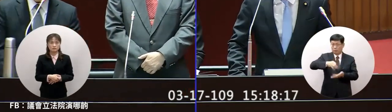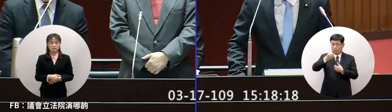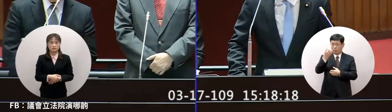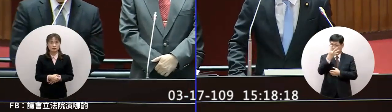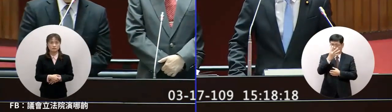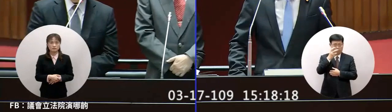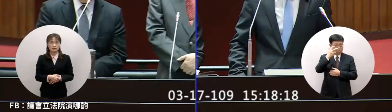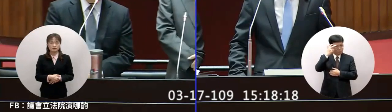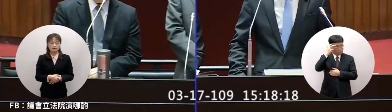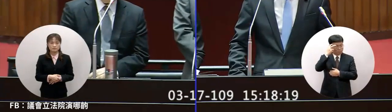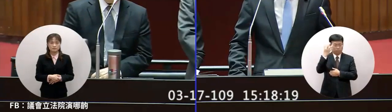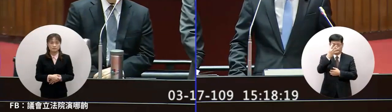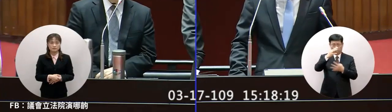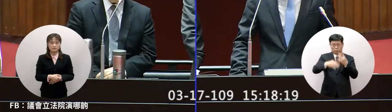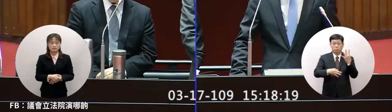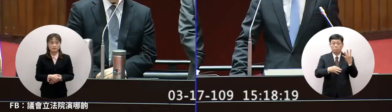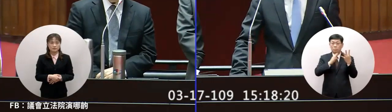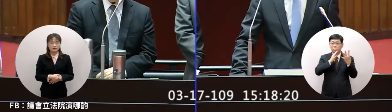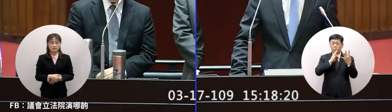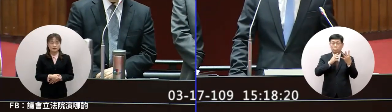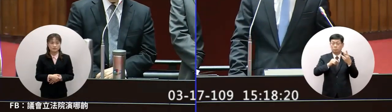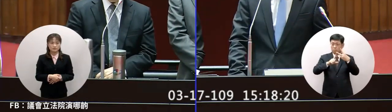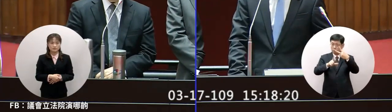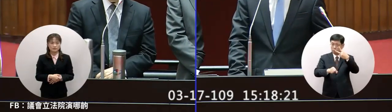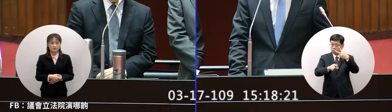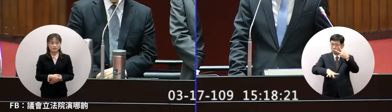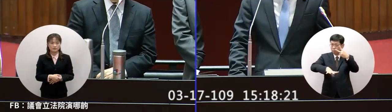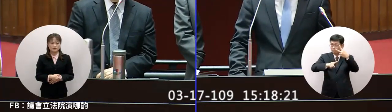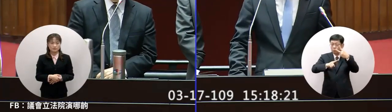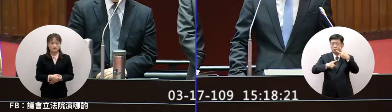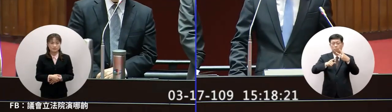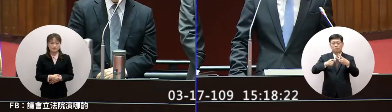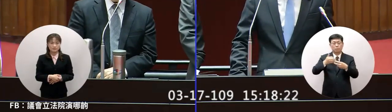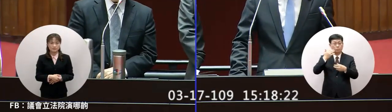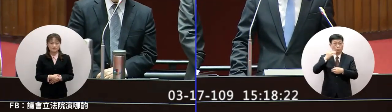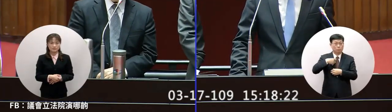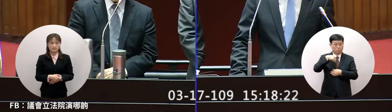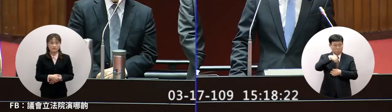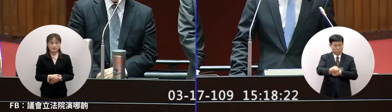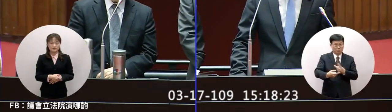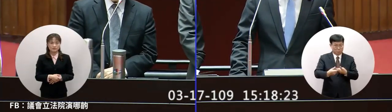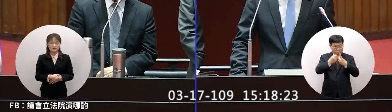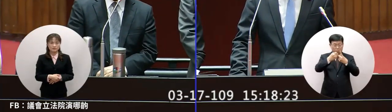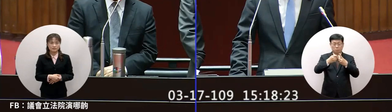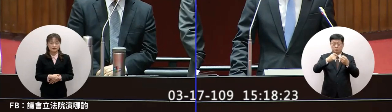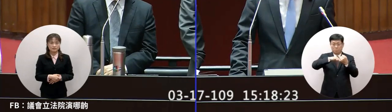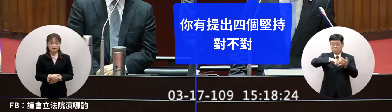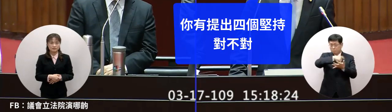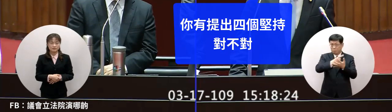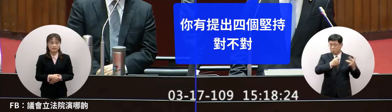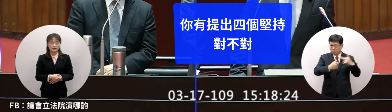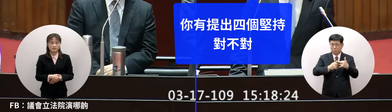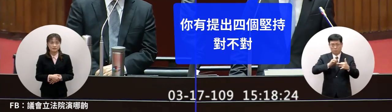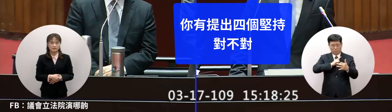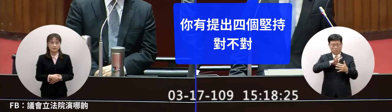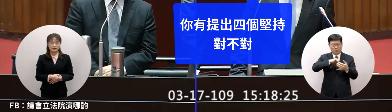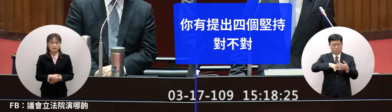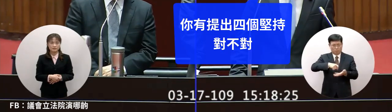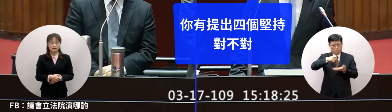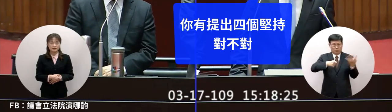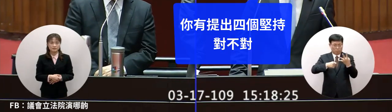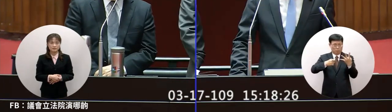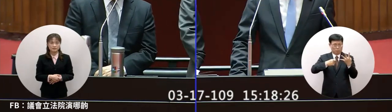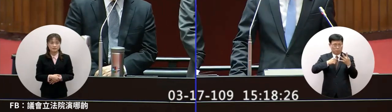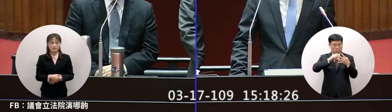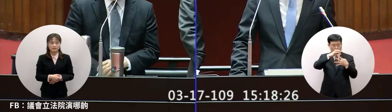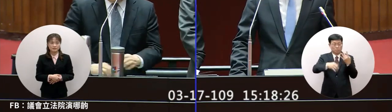四個堅持對不對在二月初的時候談到下一次如果有包機的話你有提出四個堅持